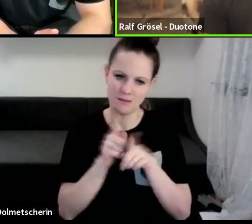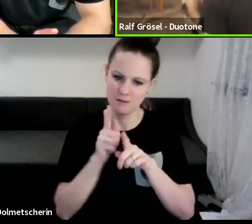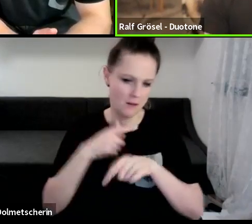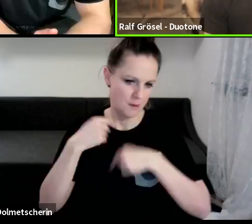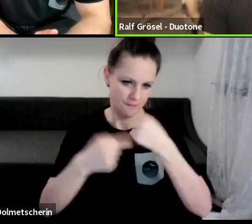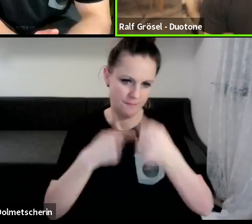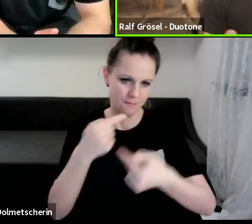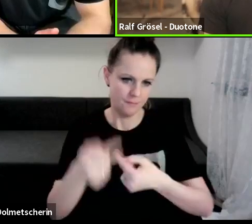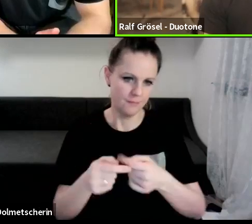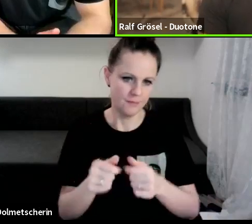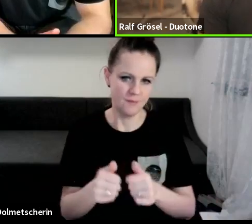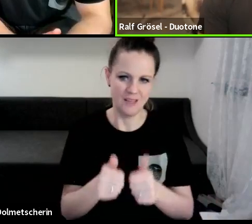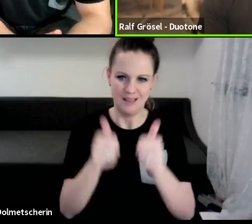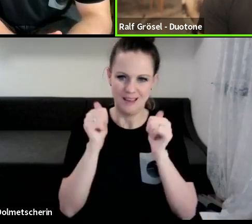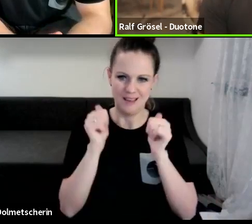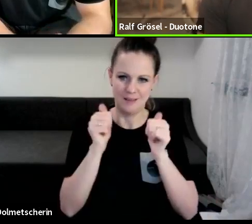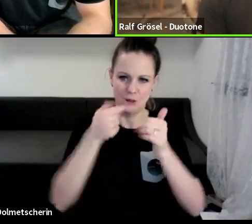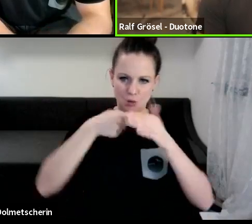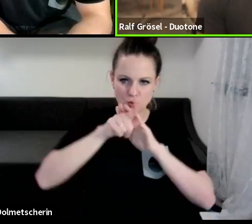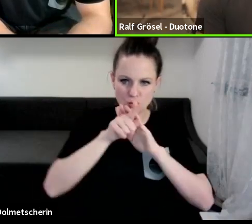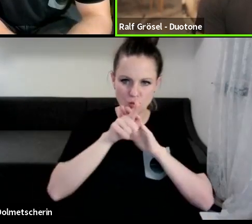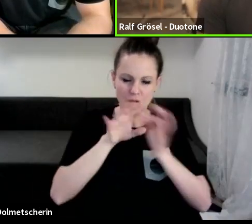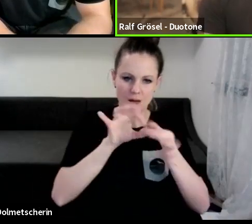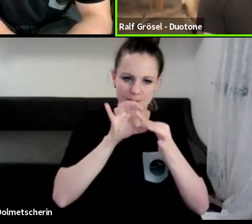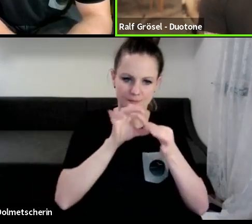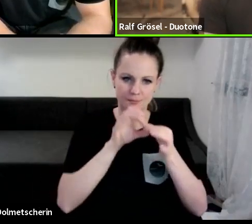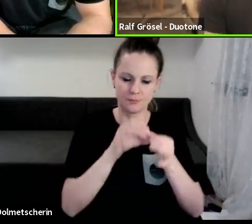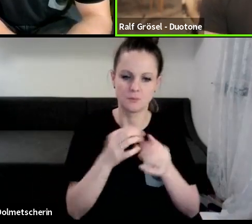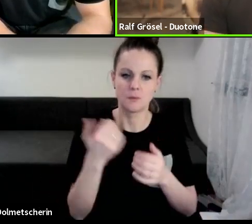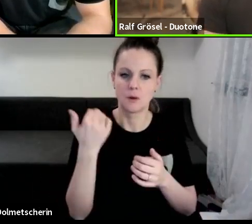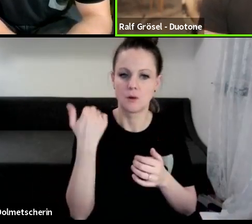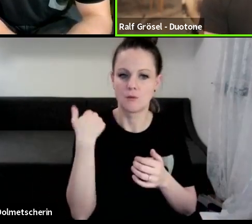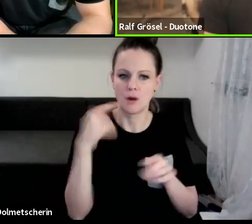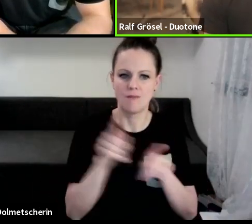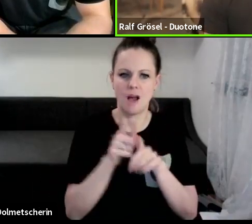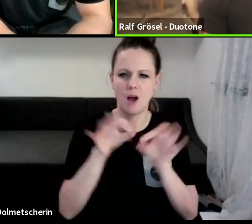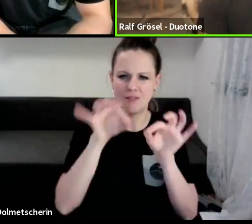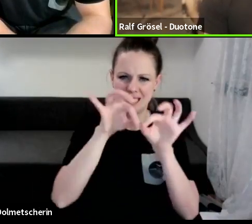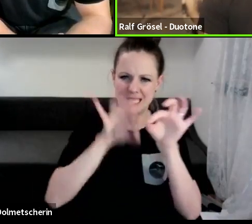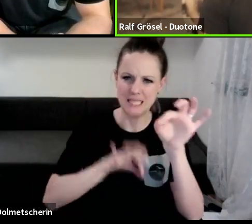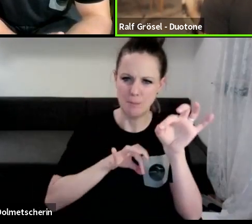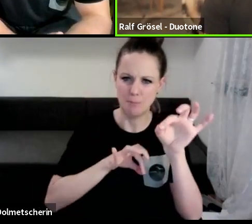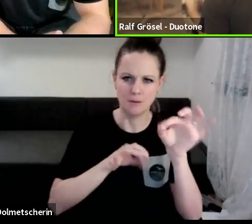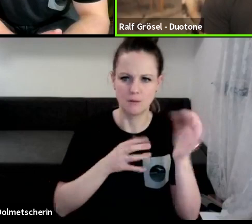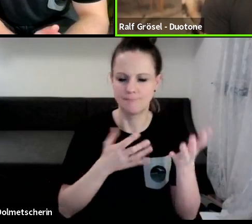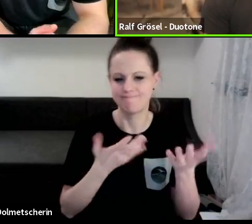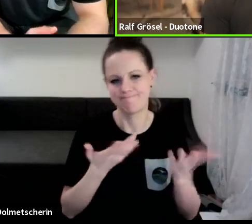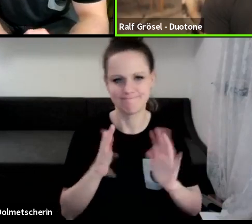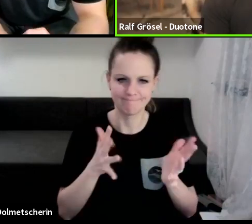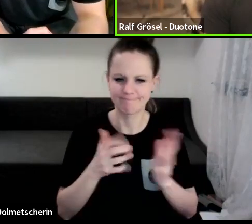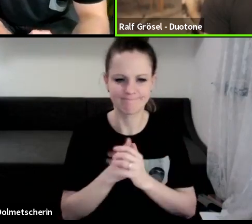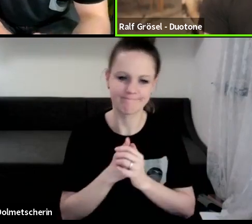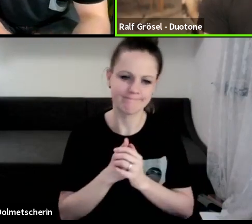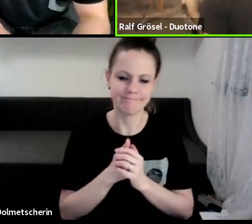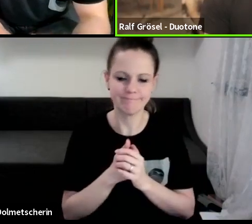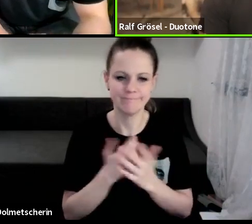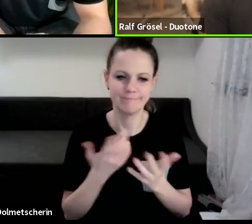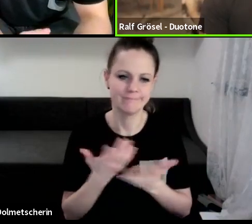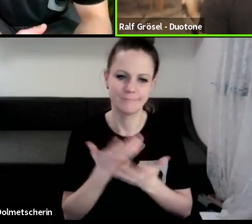über den hinteren Zugang. Wir hatten das früher auch mal mit so einem Zipper, aber das war alles auch im Grunde genommen auch nur